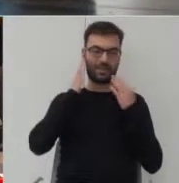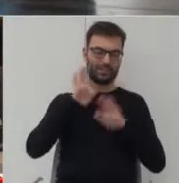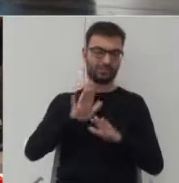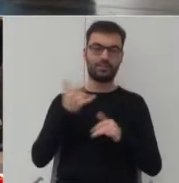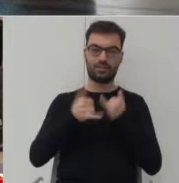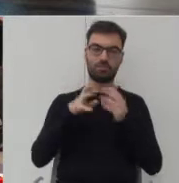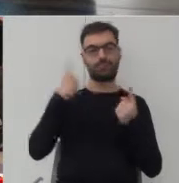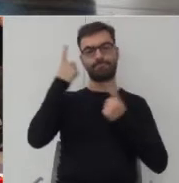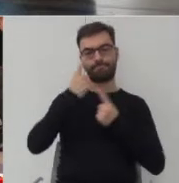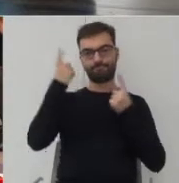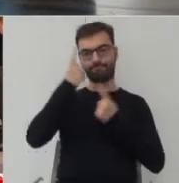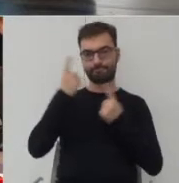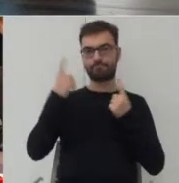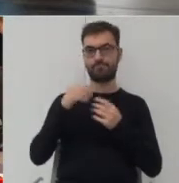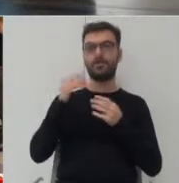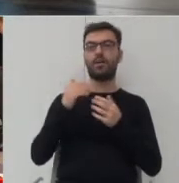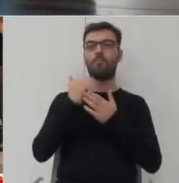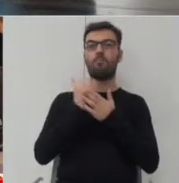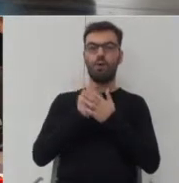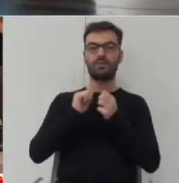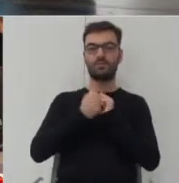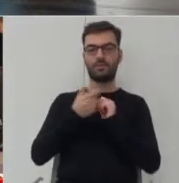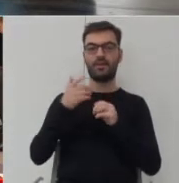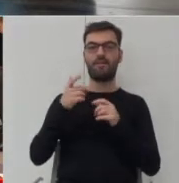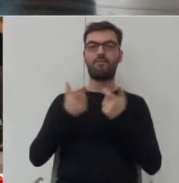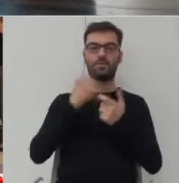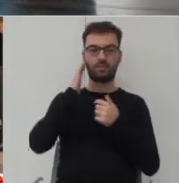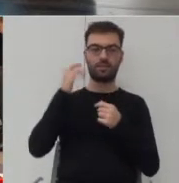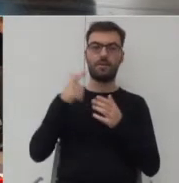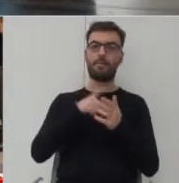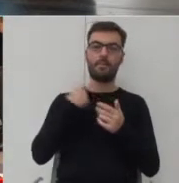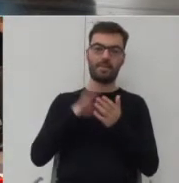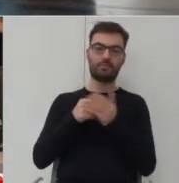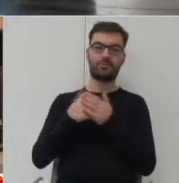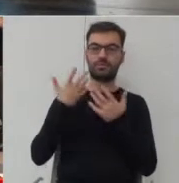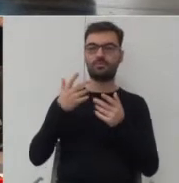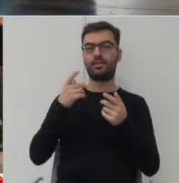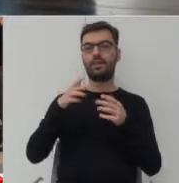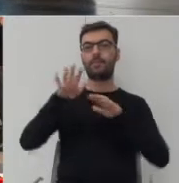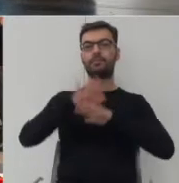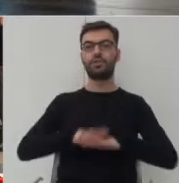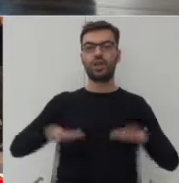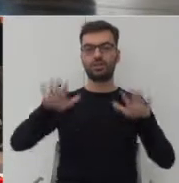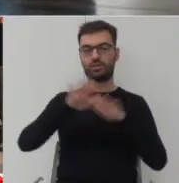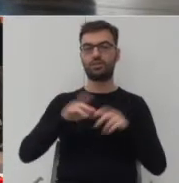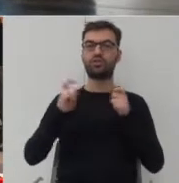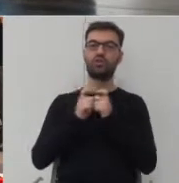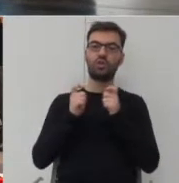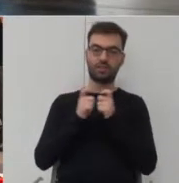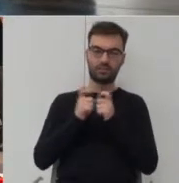myślimy progresywnie o programowaniu funkcji mieszkaniowej i na przykład przewidujemy tam takie przestrzenie sąsiedzkie,